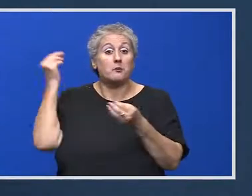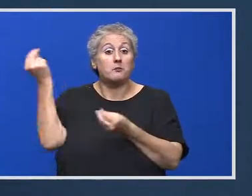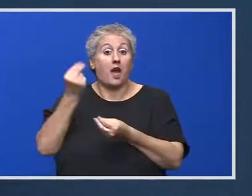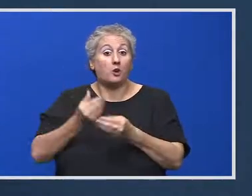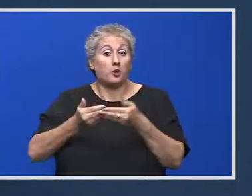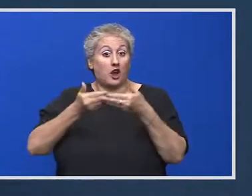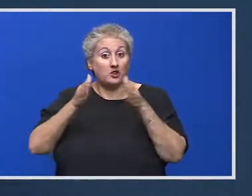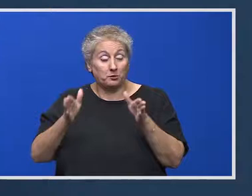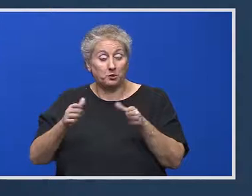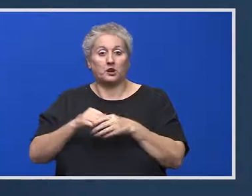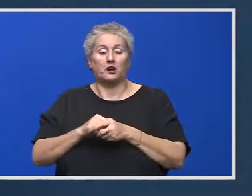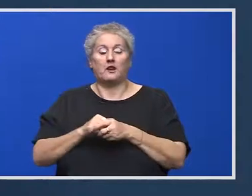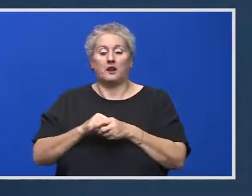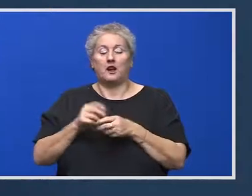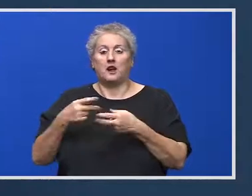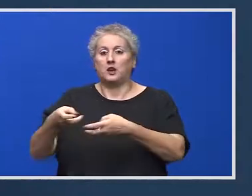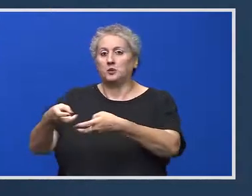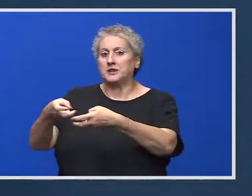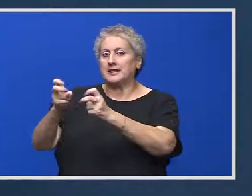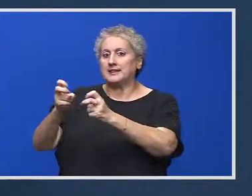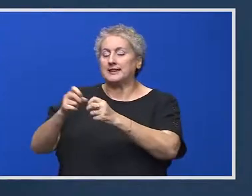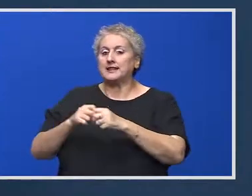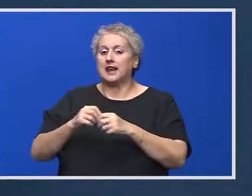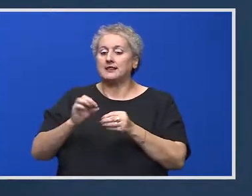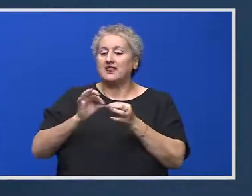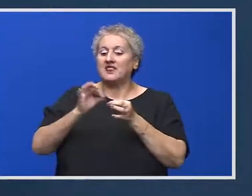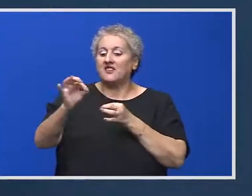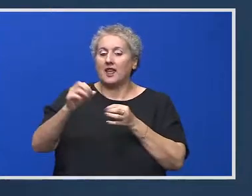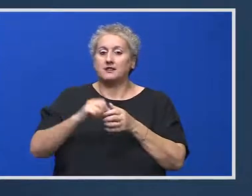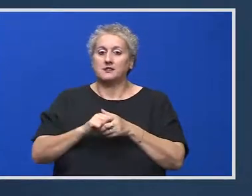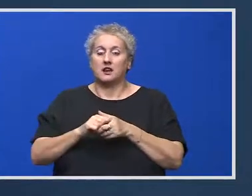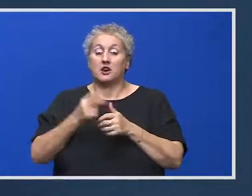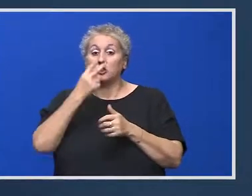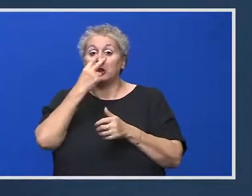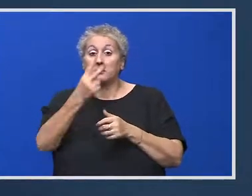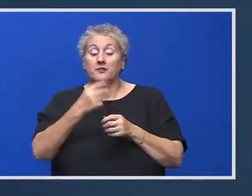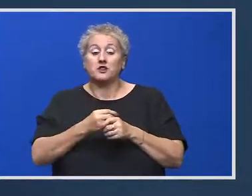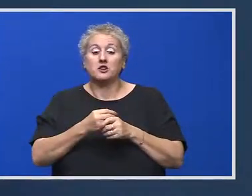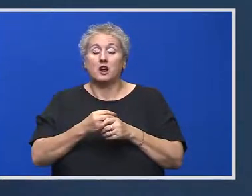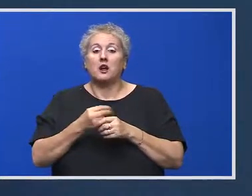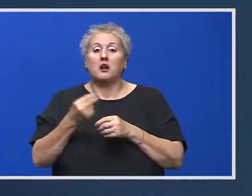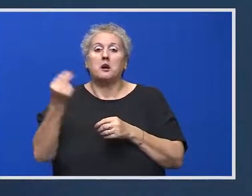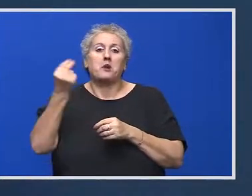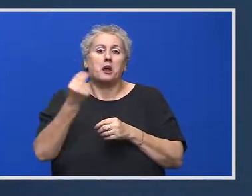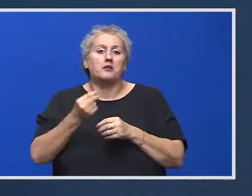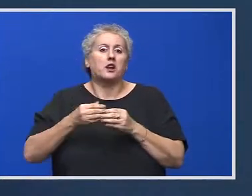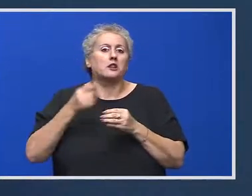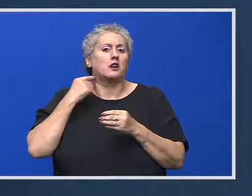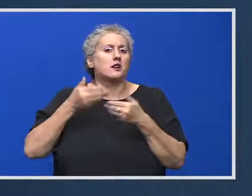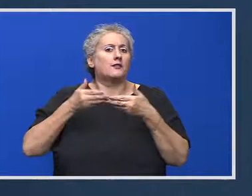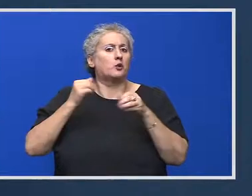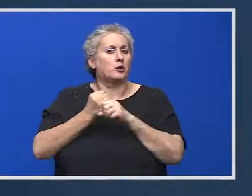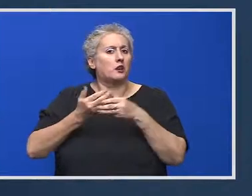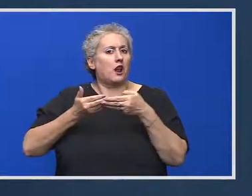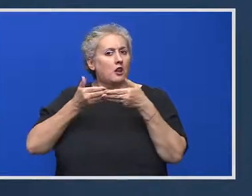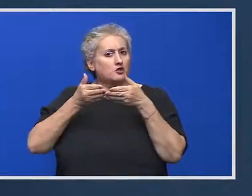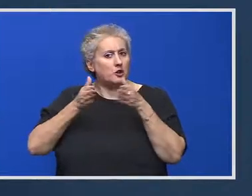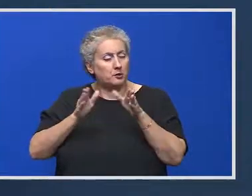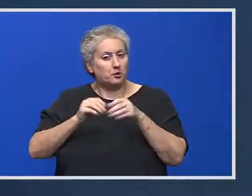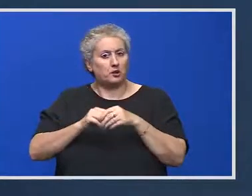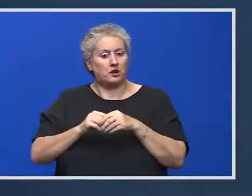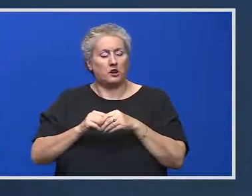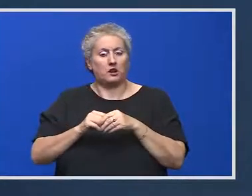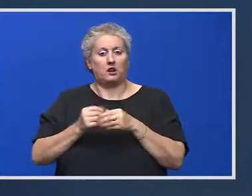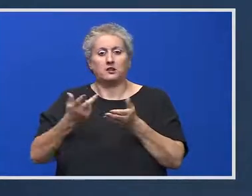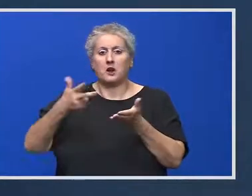ajustate cu acea diferență. Aici nu este niciun dubiu. În ceea ce prea este clarificări, suntem la începutul rectificării bugetare,